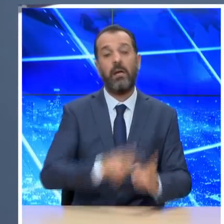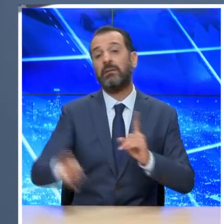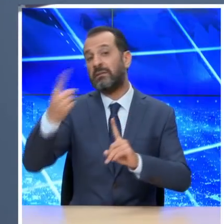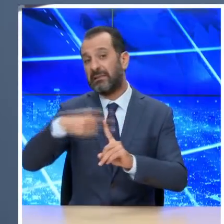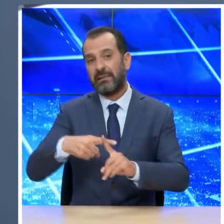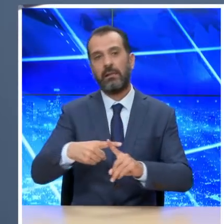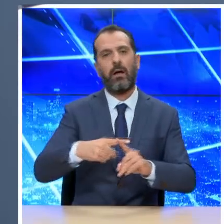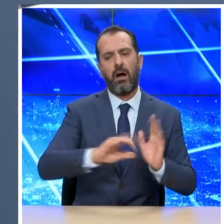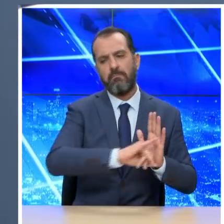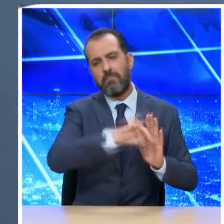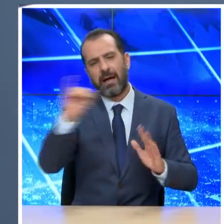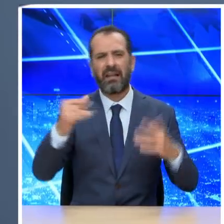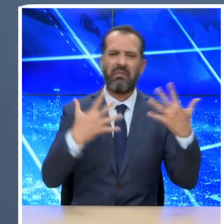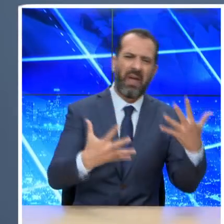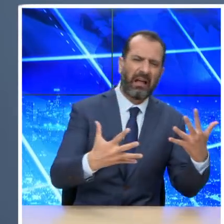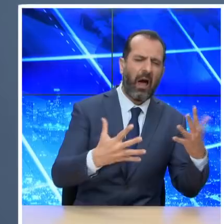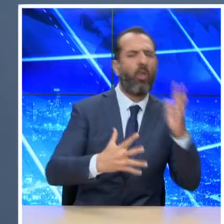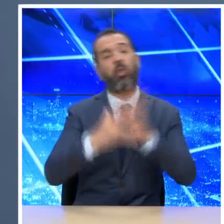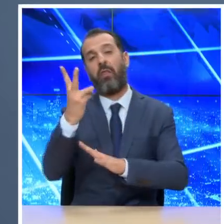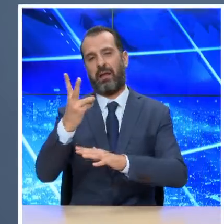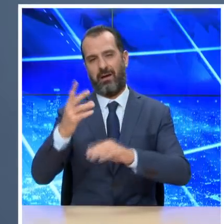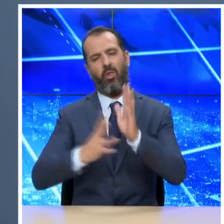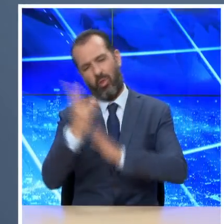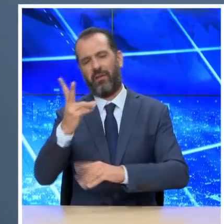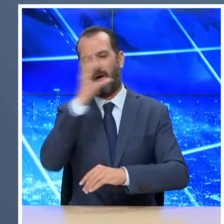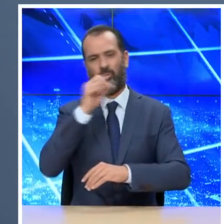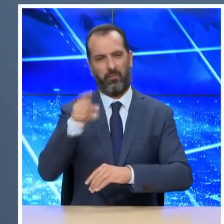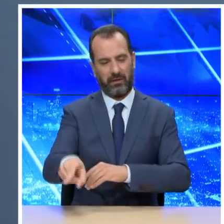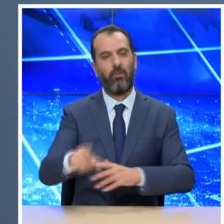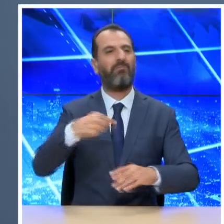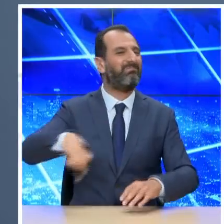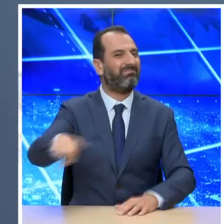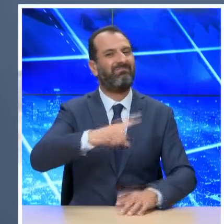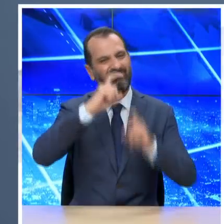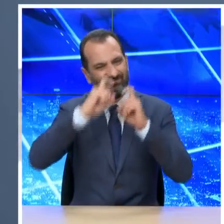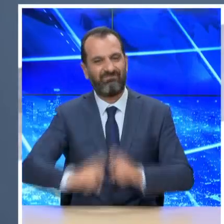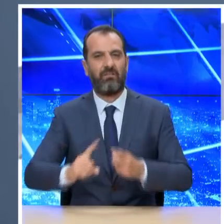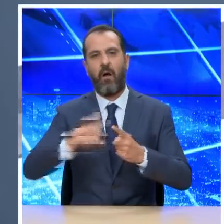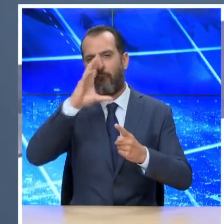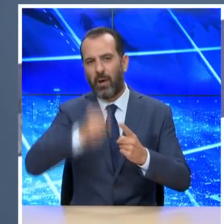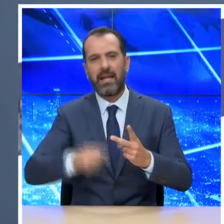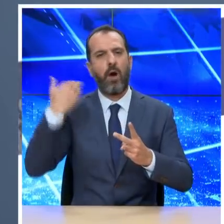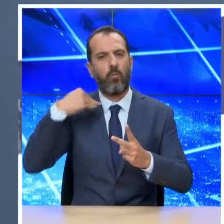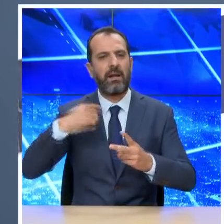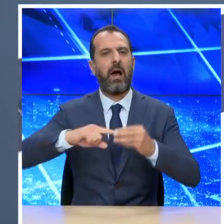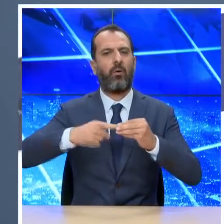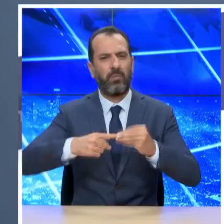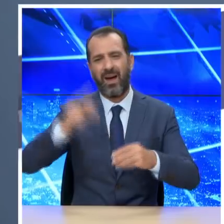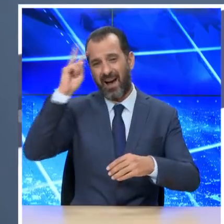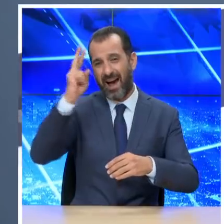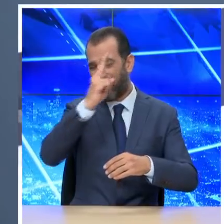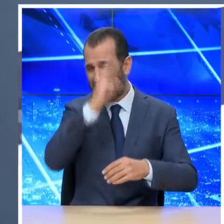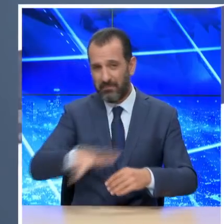μέχρι τις 12 Οκτωβρίου υποχρέωση των επιβατών των πτήσεων από Βουλγαρία, Ρουμανία, Ουγγαρία, Ηνωμένα Αραβικά